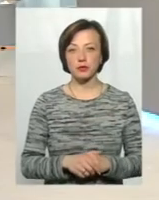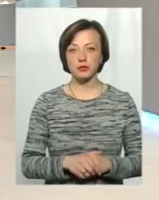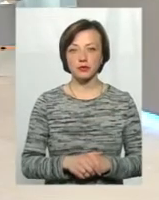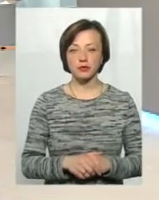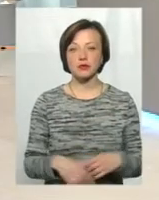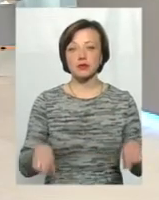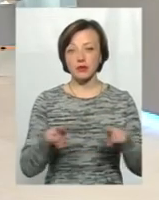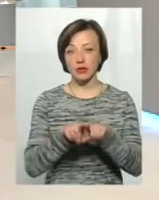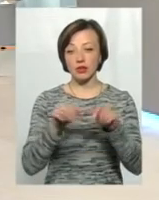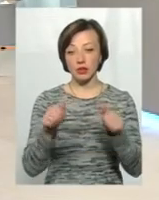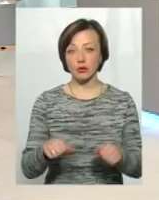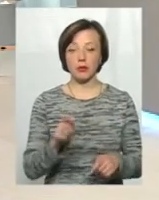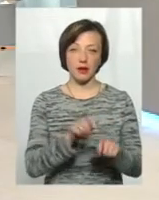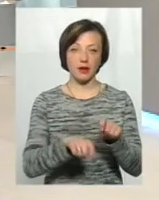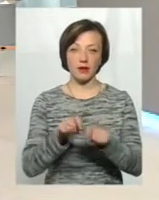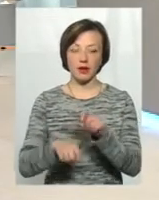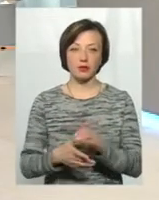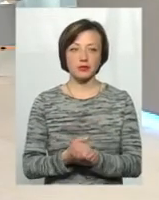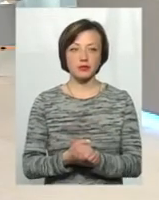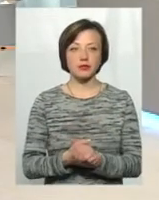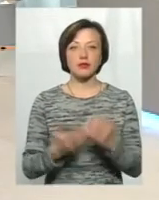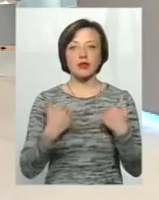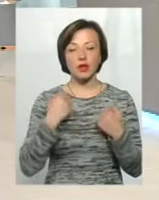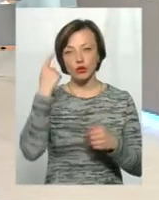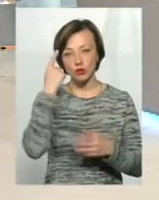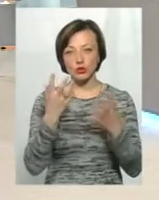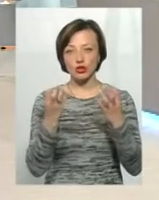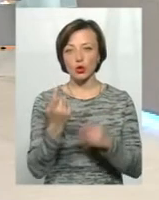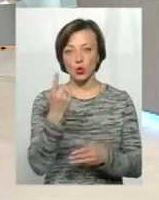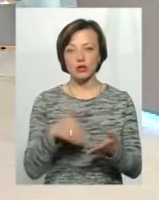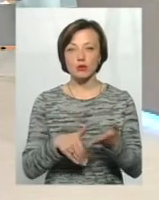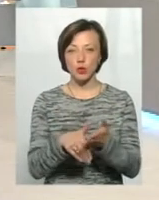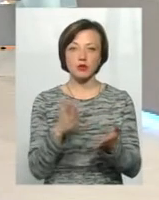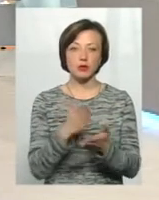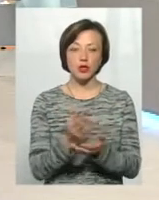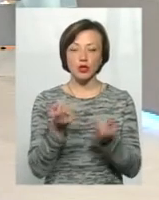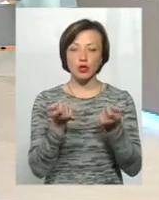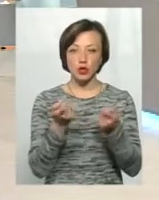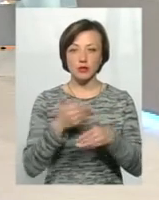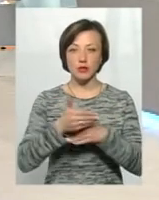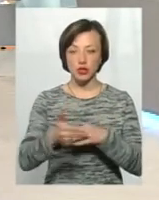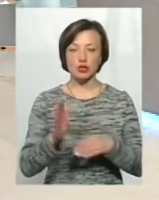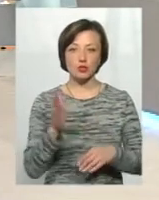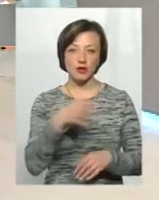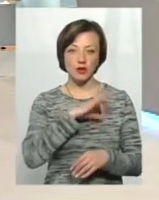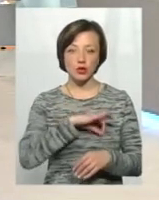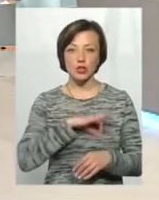таким чином ми її перевіряємо. Я думаю, є ще один з посібів, він буде трошки пізніше використаний.